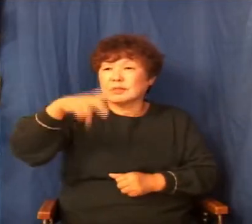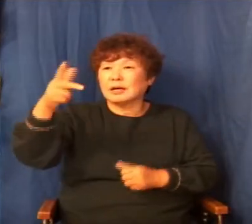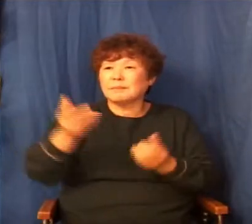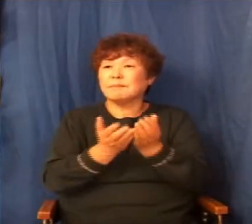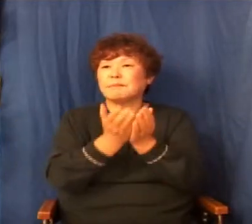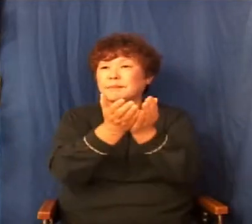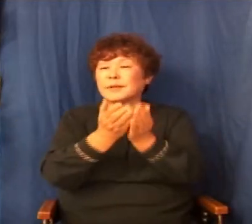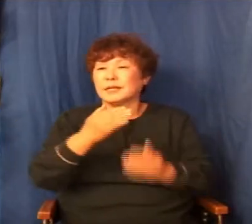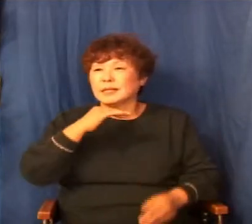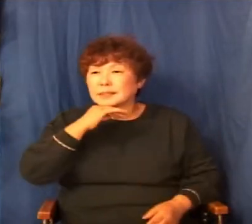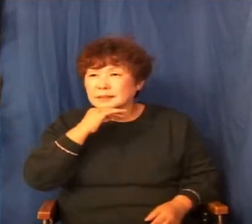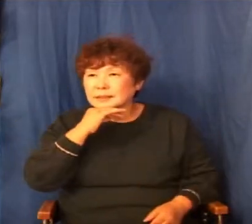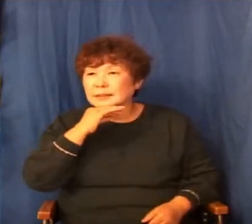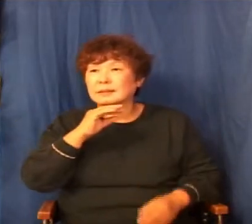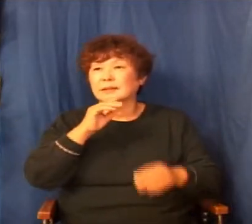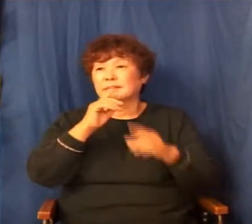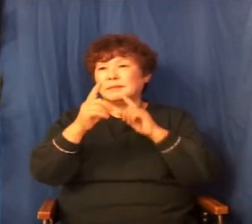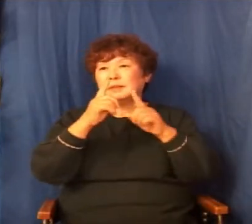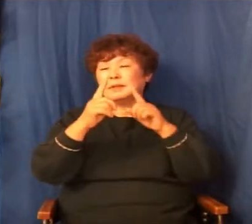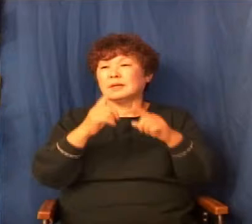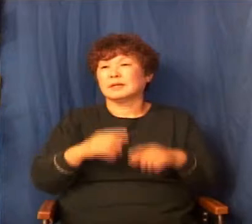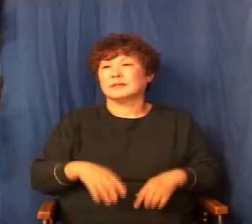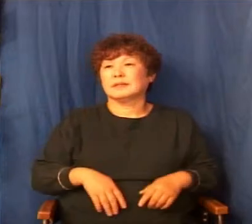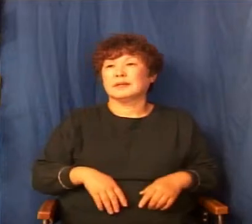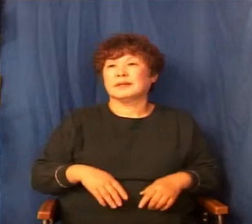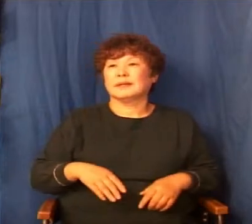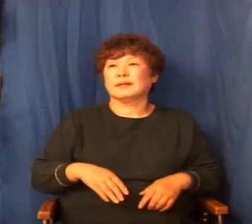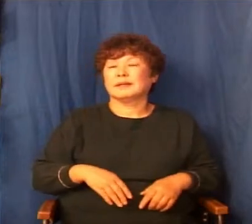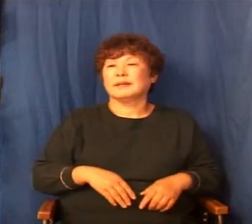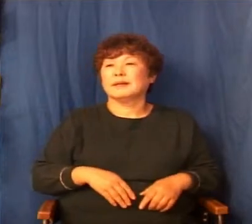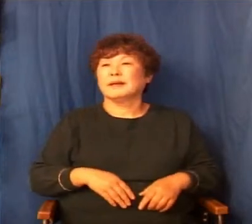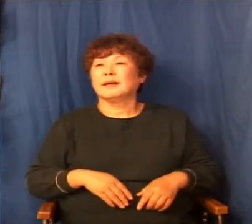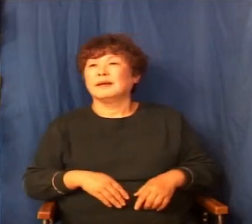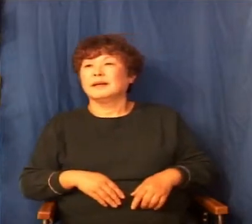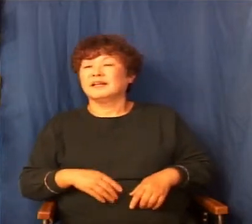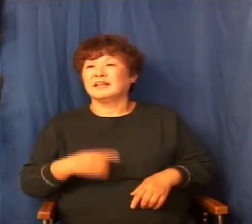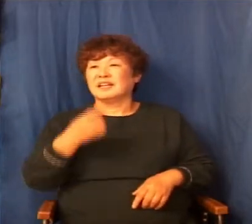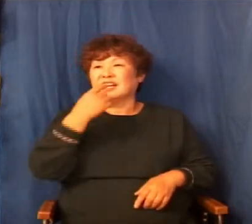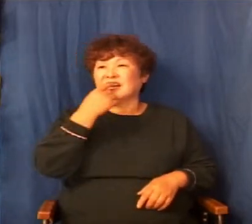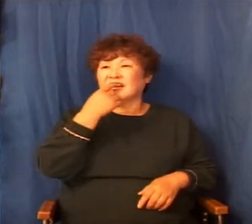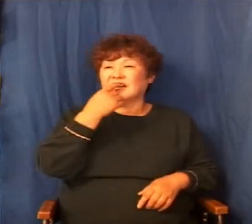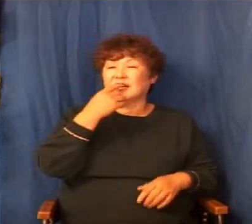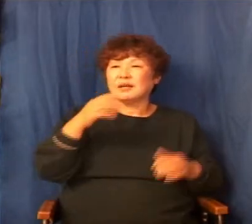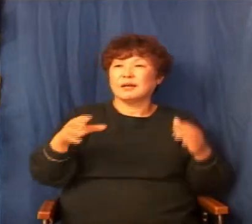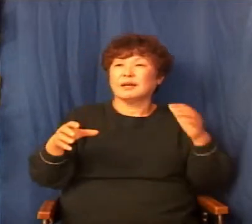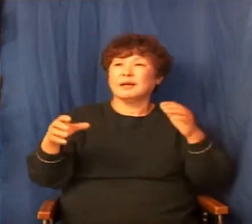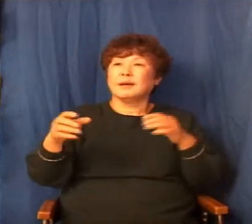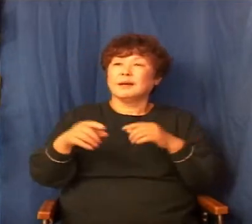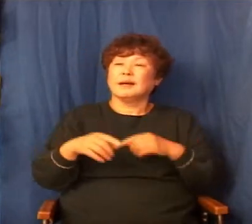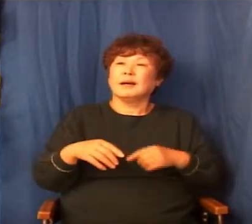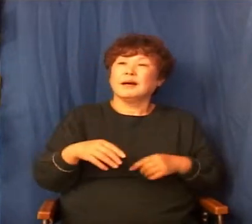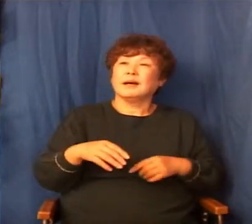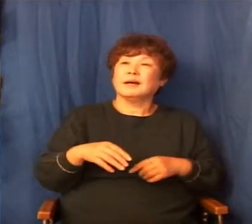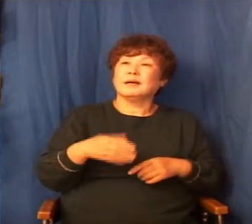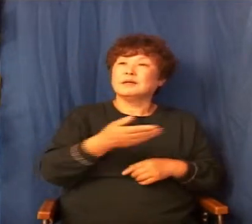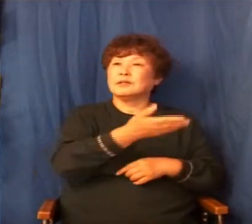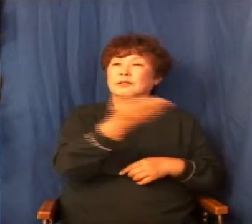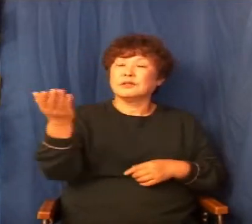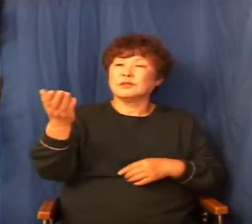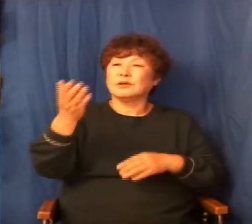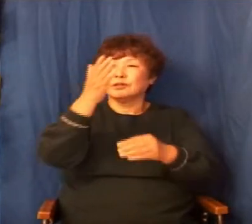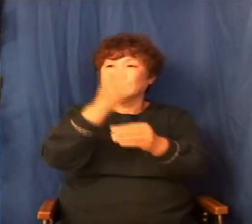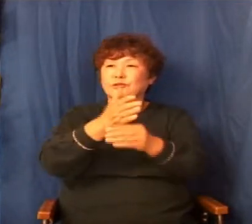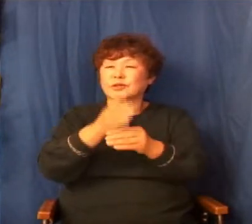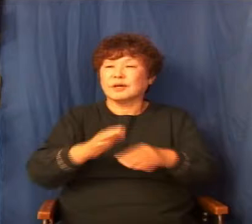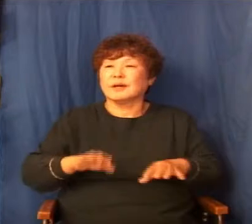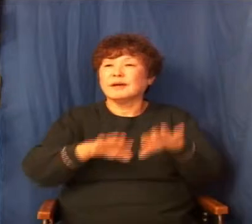기다립시다 이렇게 했는데 백부장이 어떻게 해요 바울을 살리려고 그러지 마라 너희 중에 헤엄칠 수